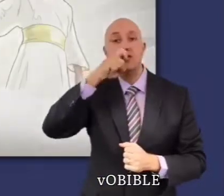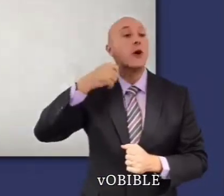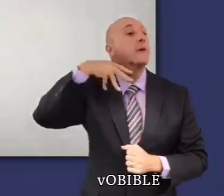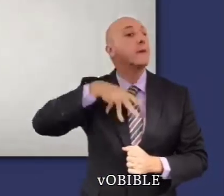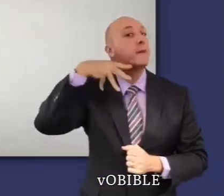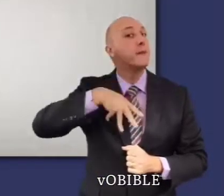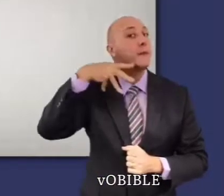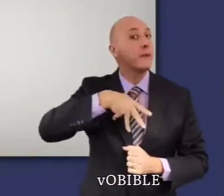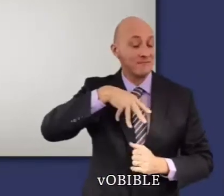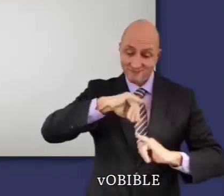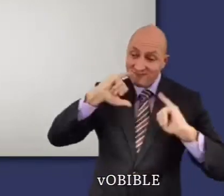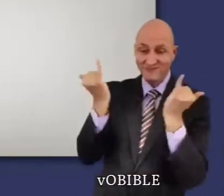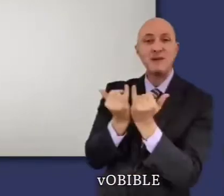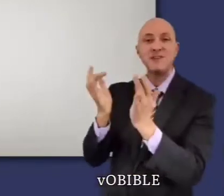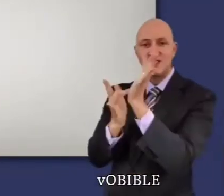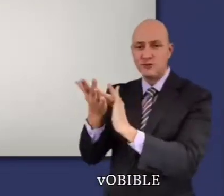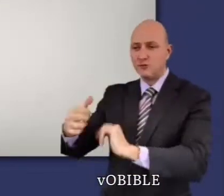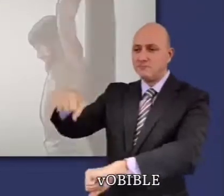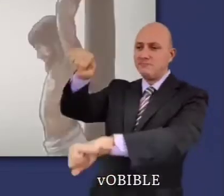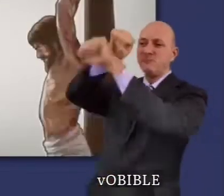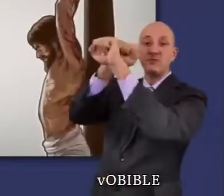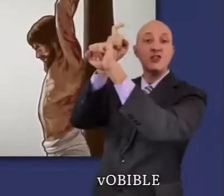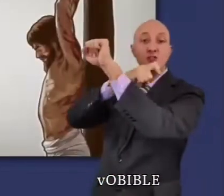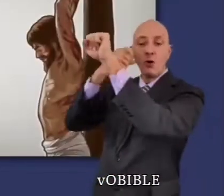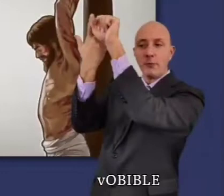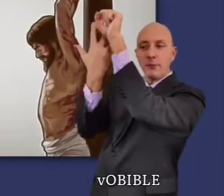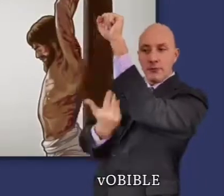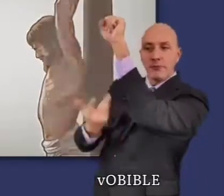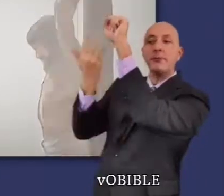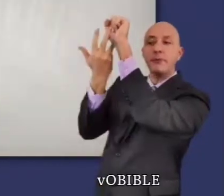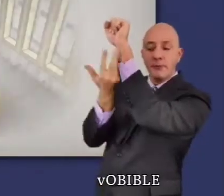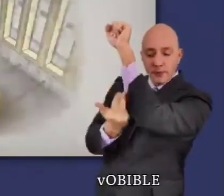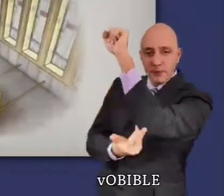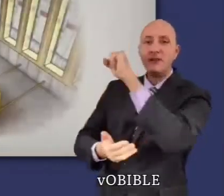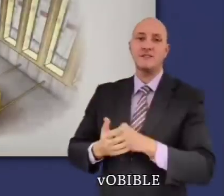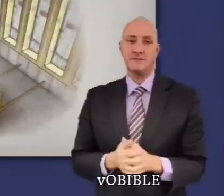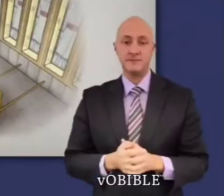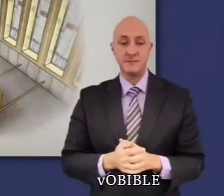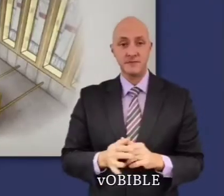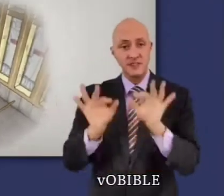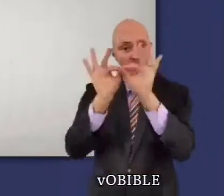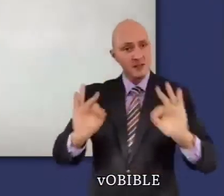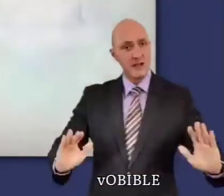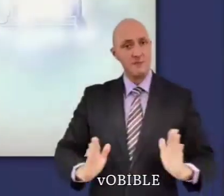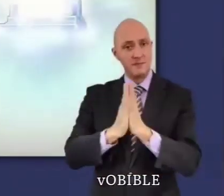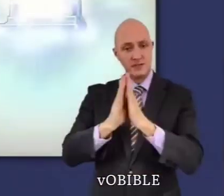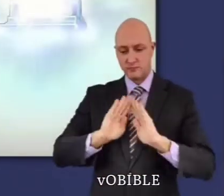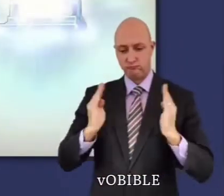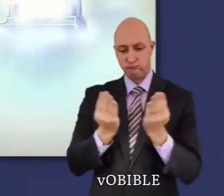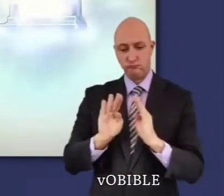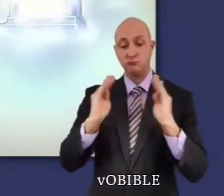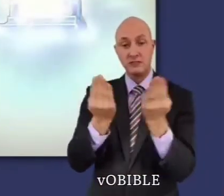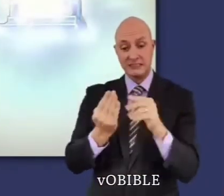Le sang des sacrifices d'animaux préfigure le sang de Jésus. Et le très saint du tabernacle représente le